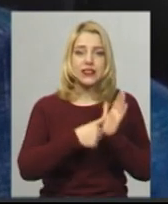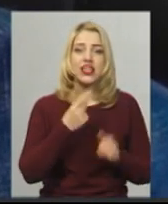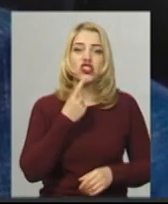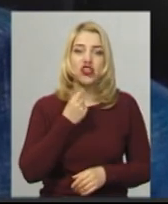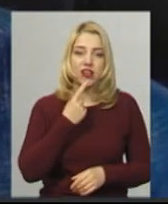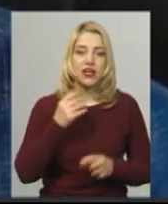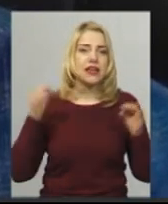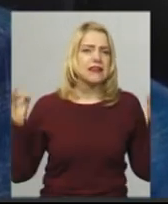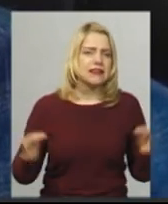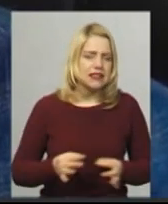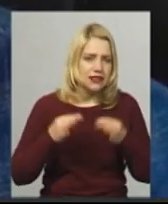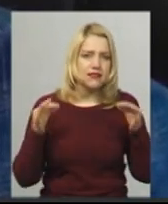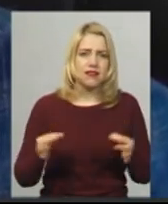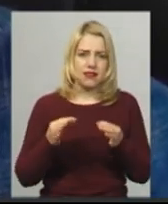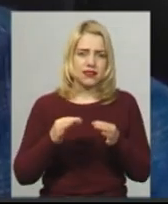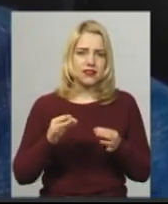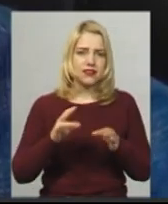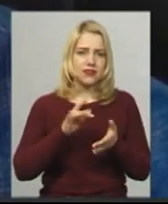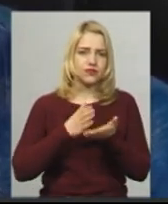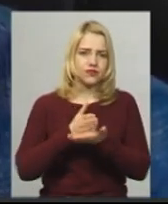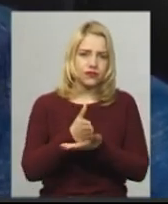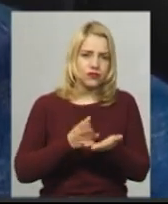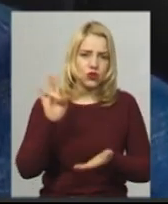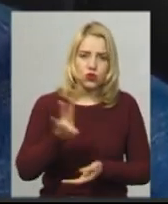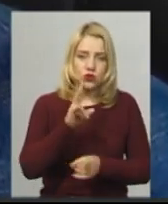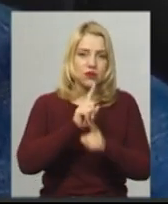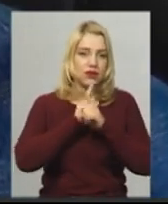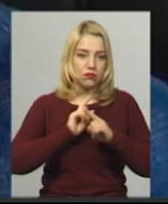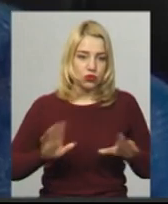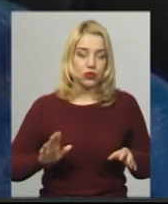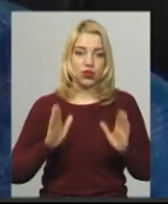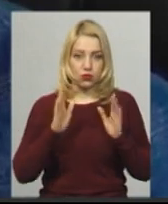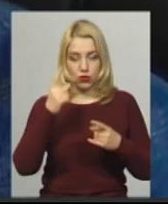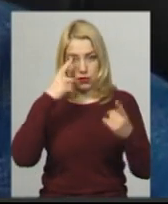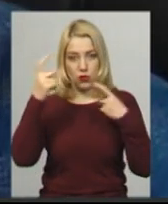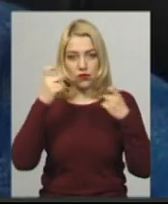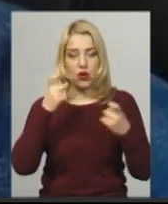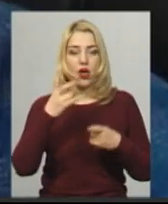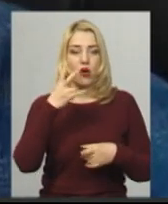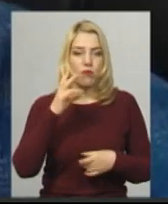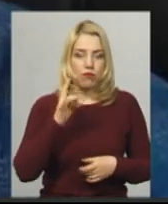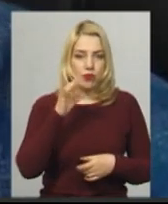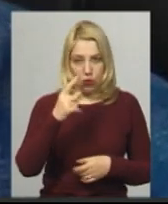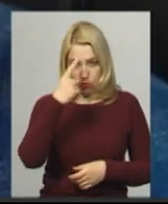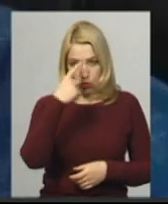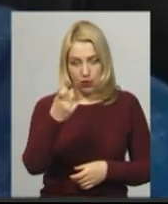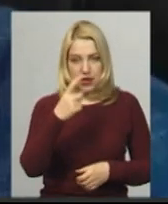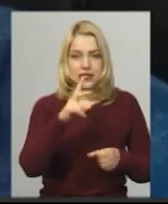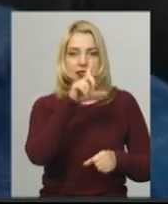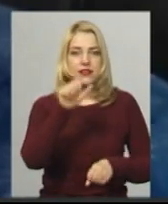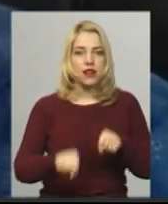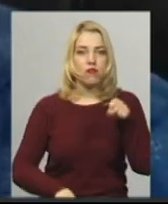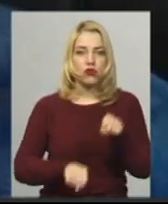освячень проводитись не буде. Ну і, власне, буде інформування про попередження за порушення карантину